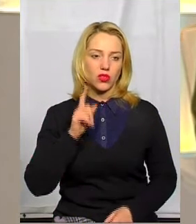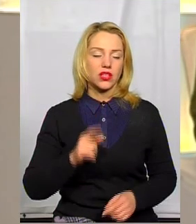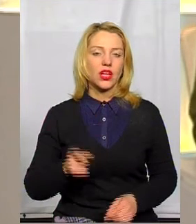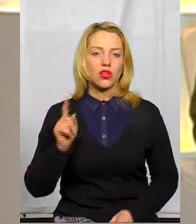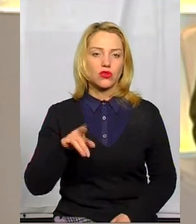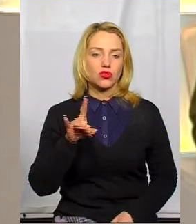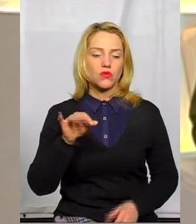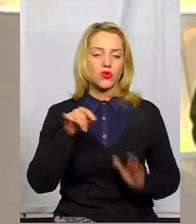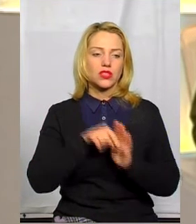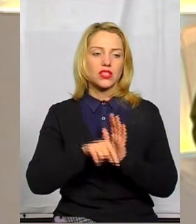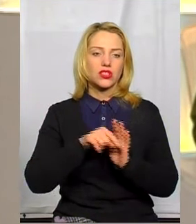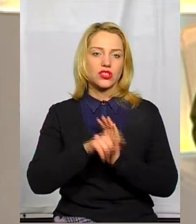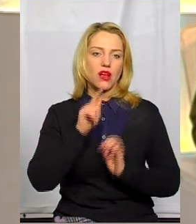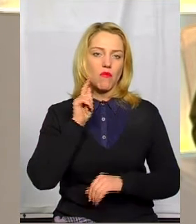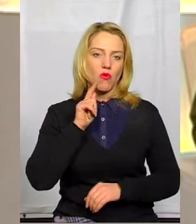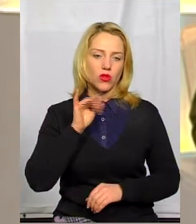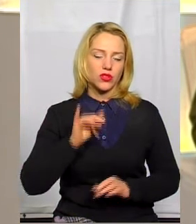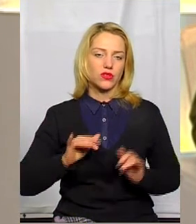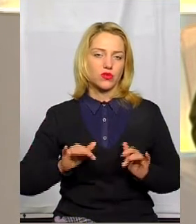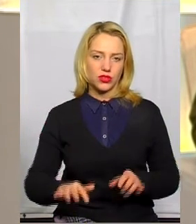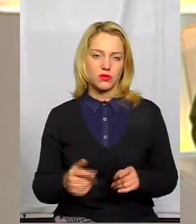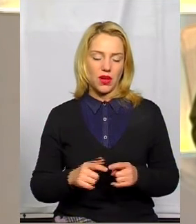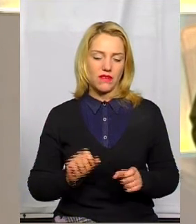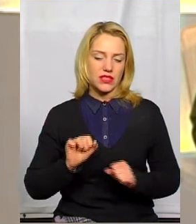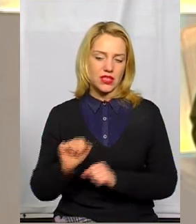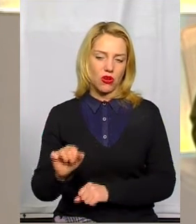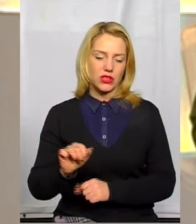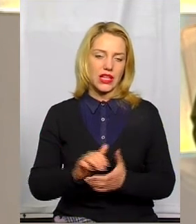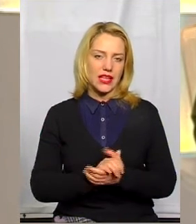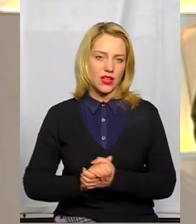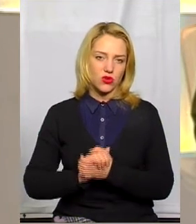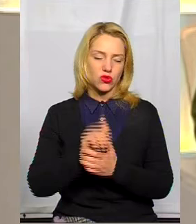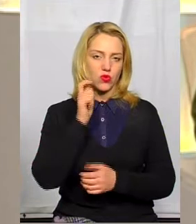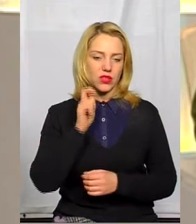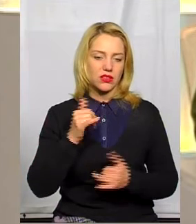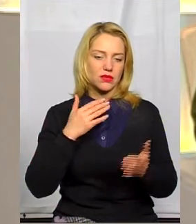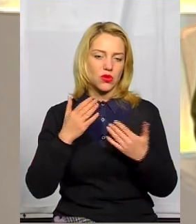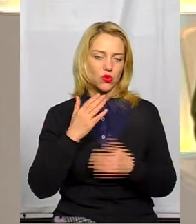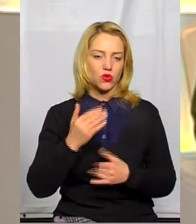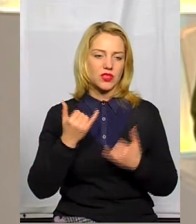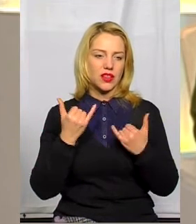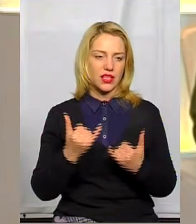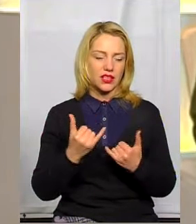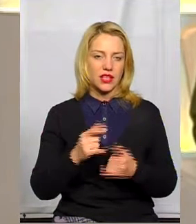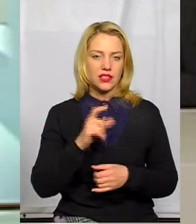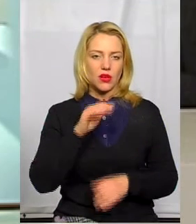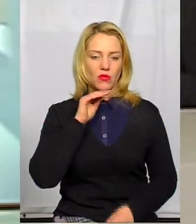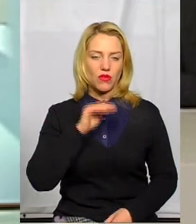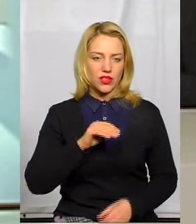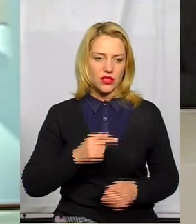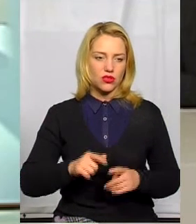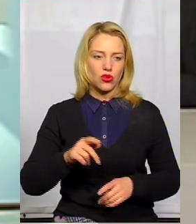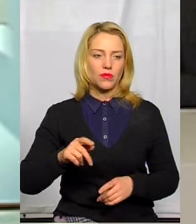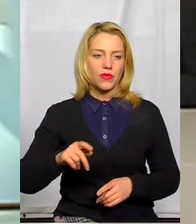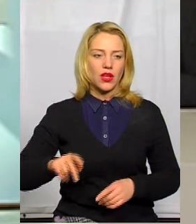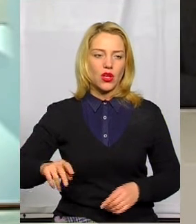Тож про значення молоді у справі захисту єдності України спілкуємось нині із професором,